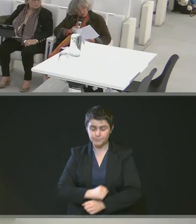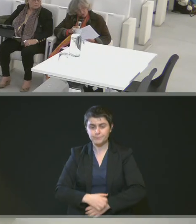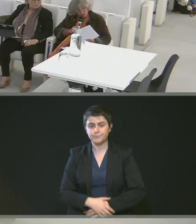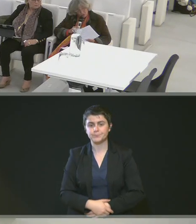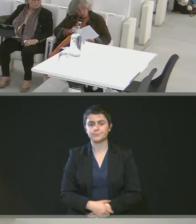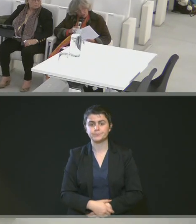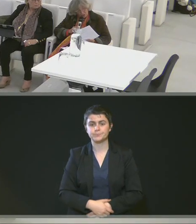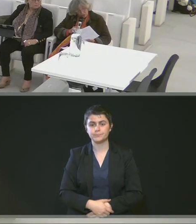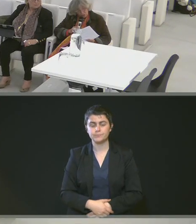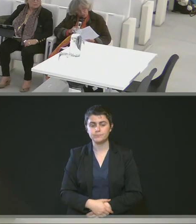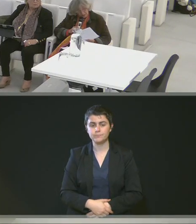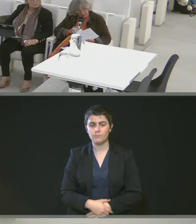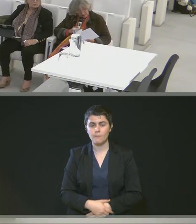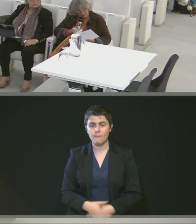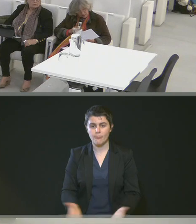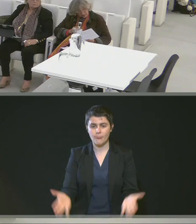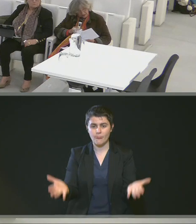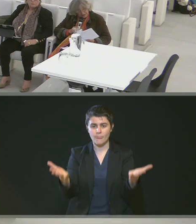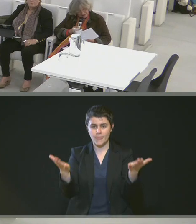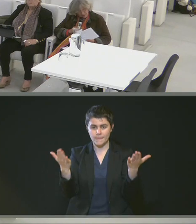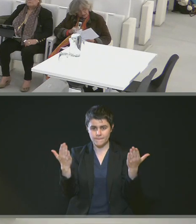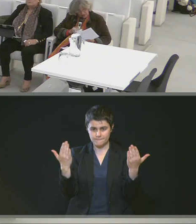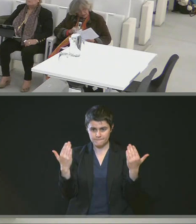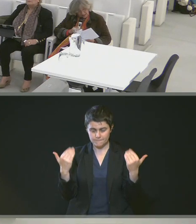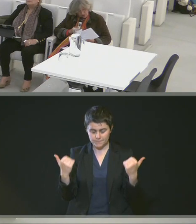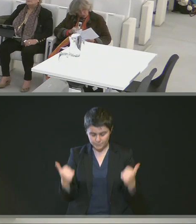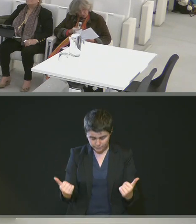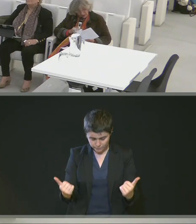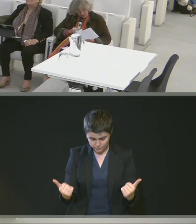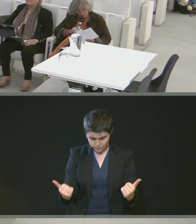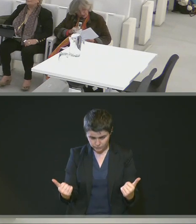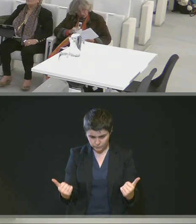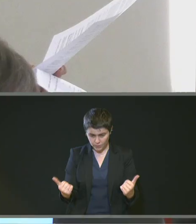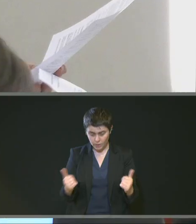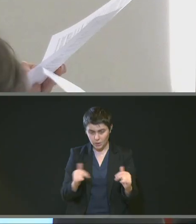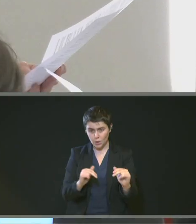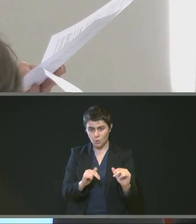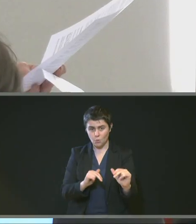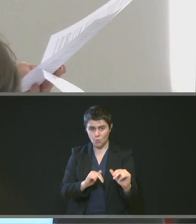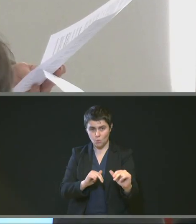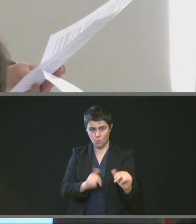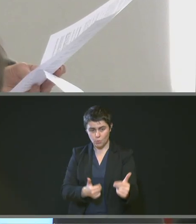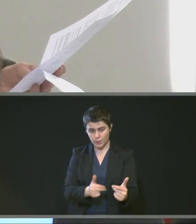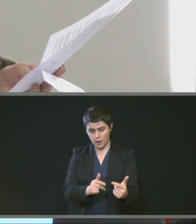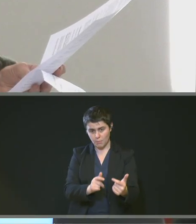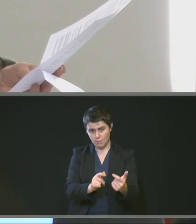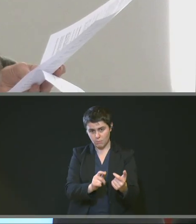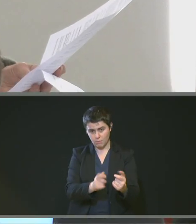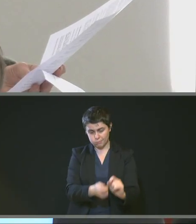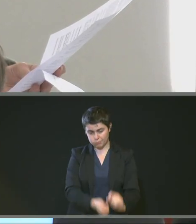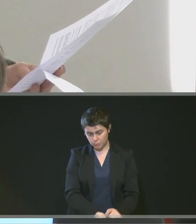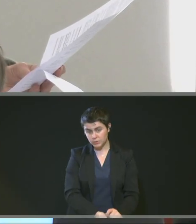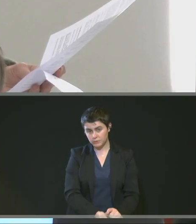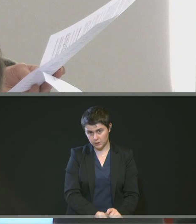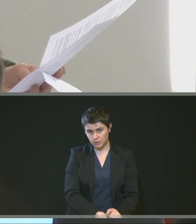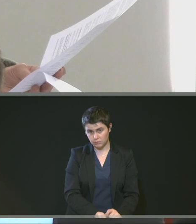Je vois ensuite des modifications contractuelles dans le cadre de l'exécution des marchés